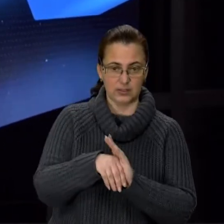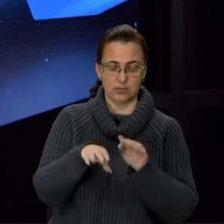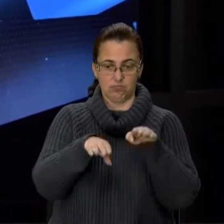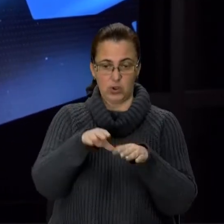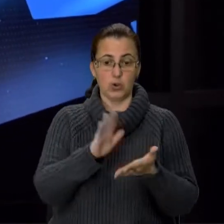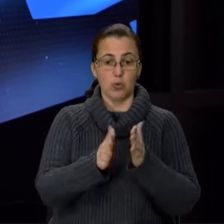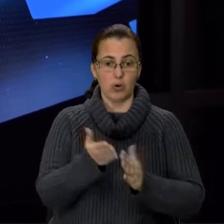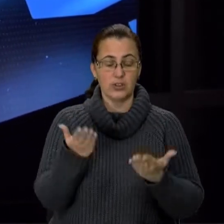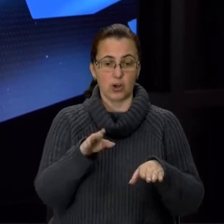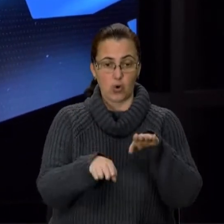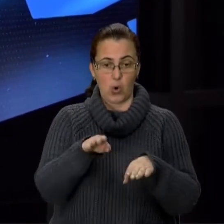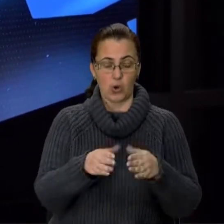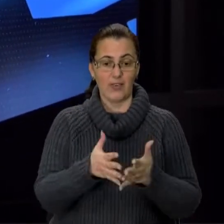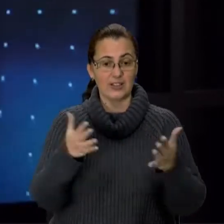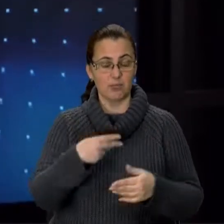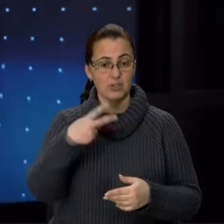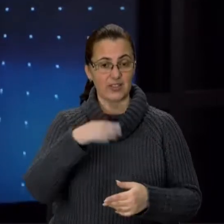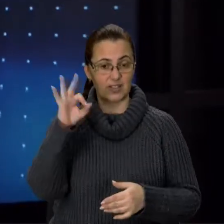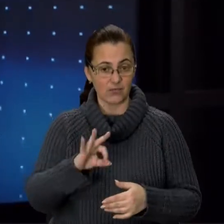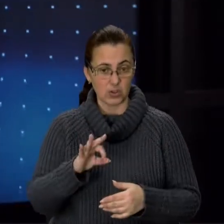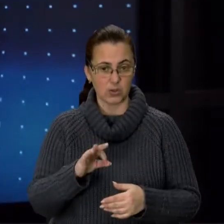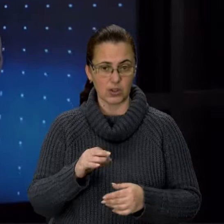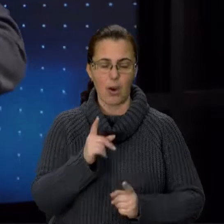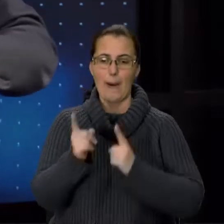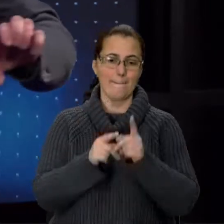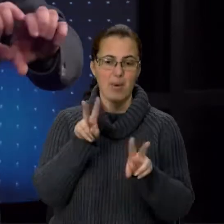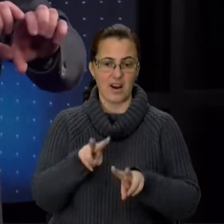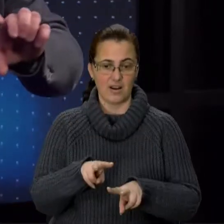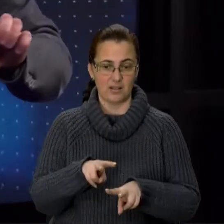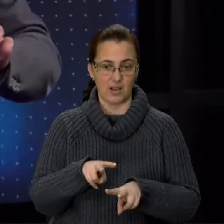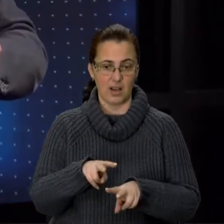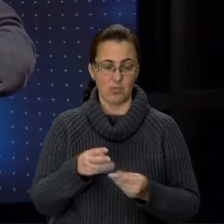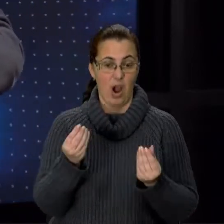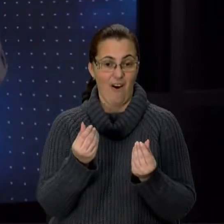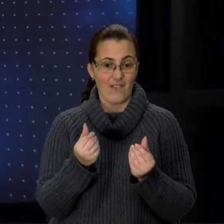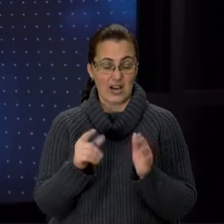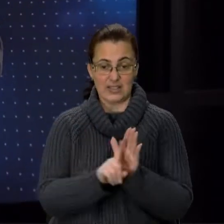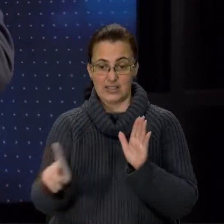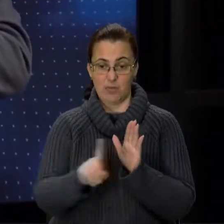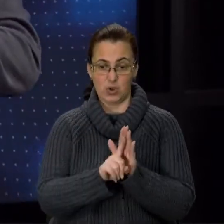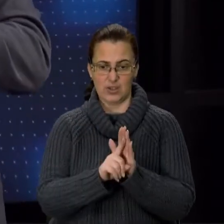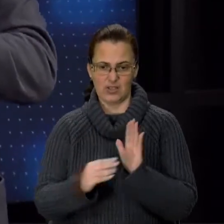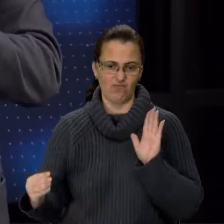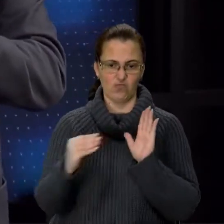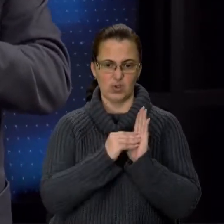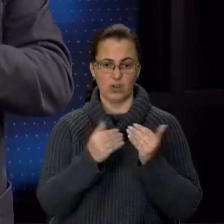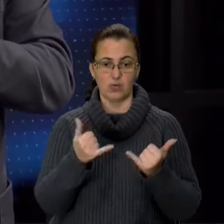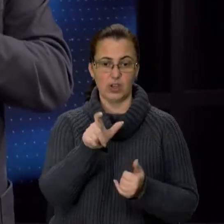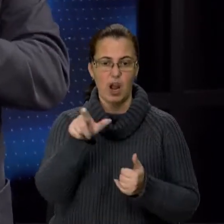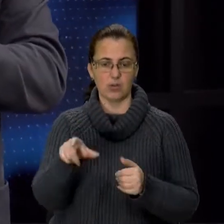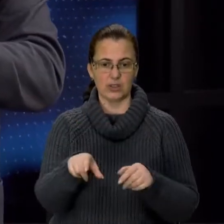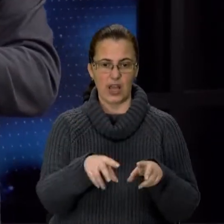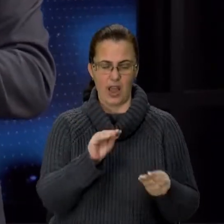коливається більше, там, 20% вартості, переглядаємо. Причому вартість за проїзд встановили для мешканців одну. Вона